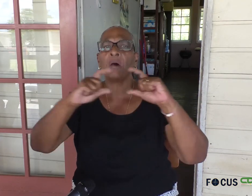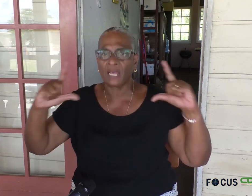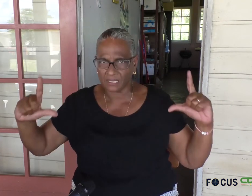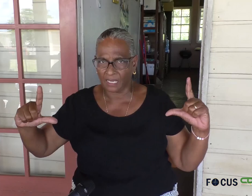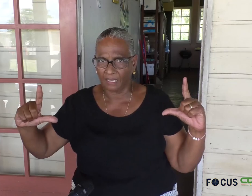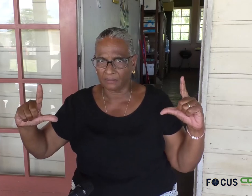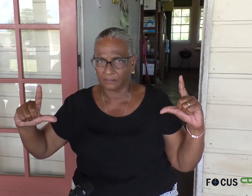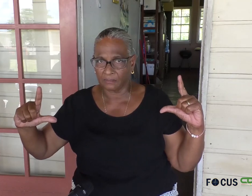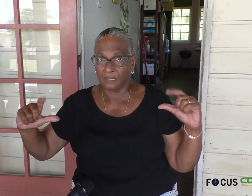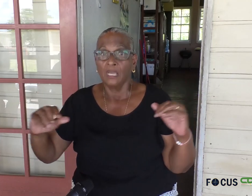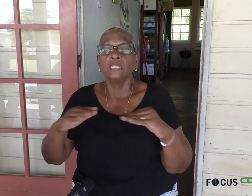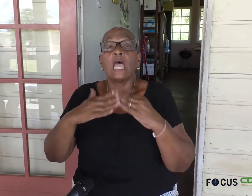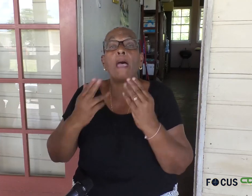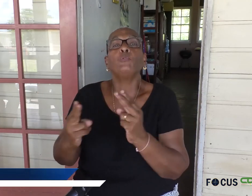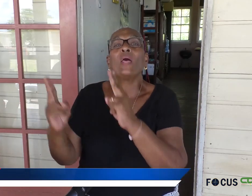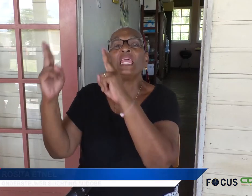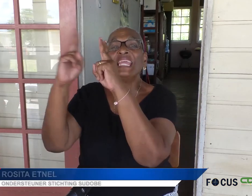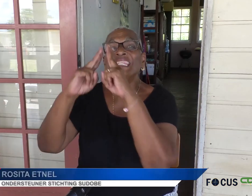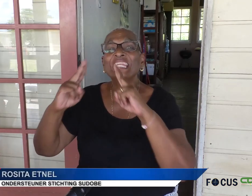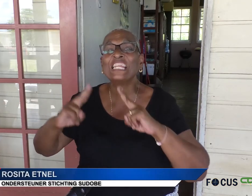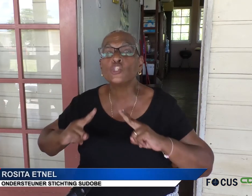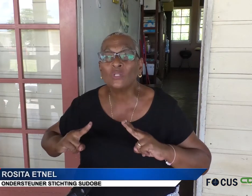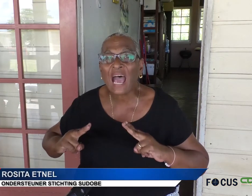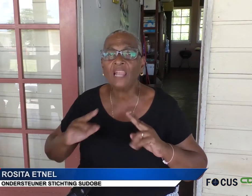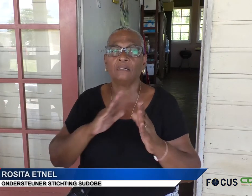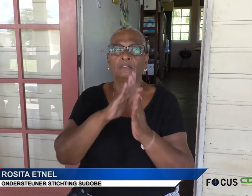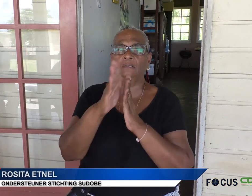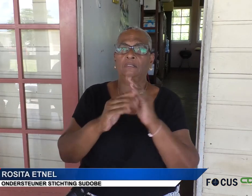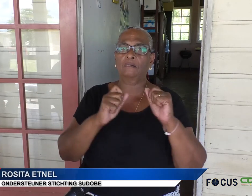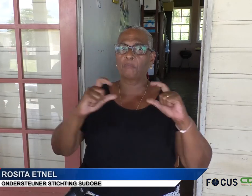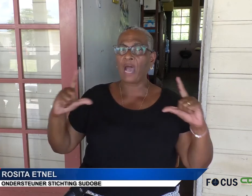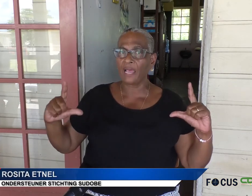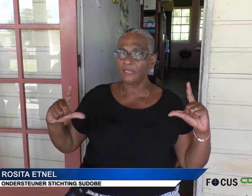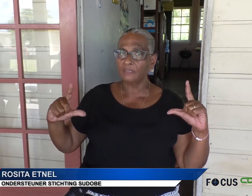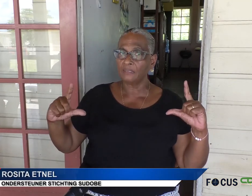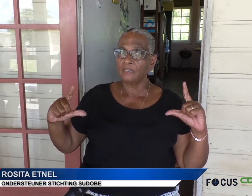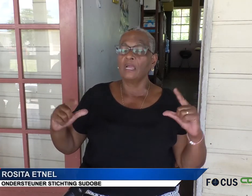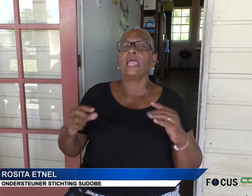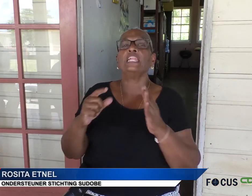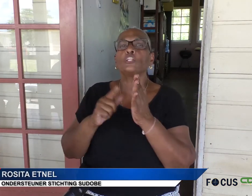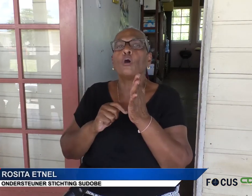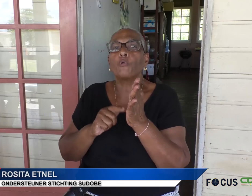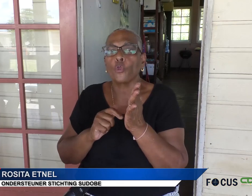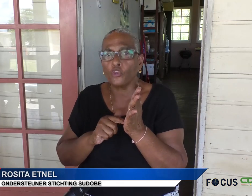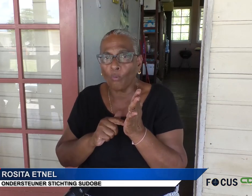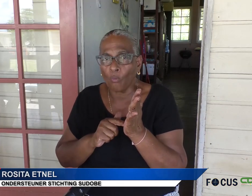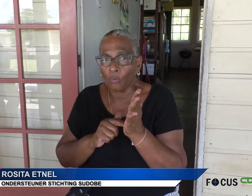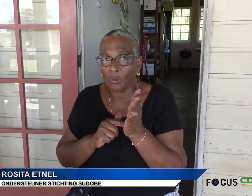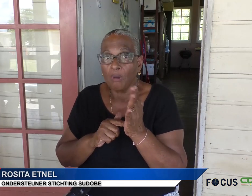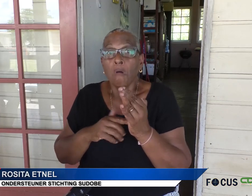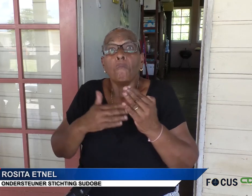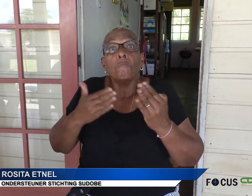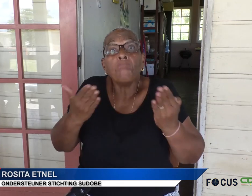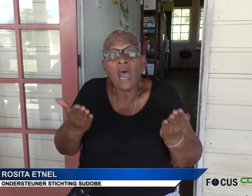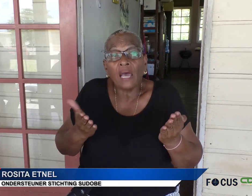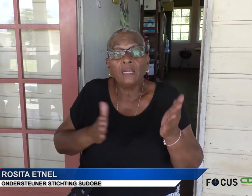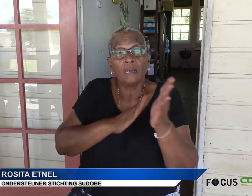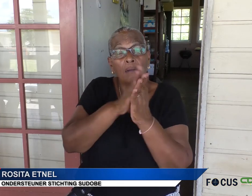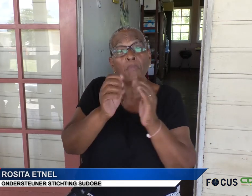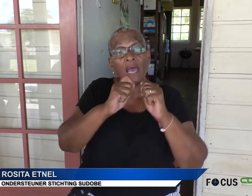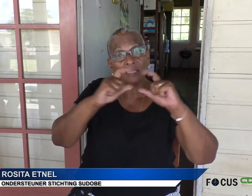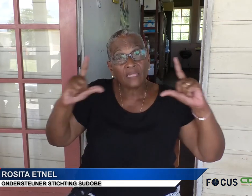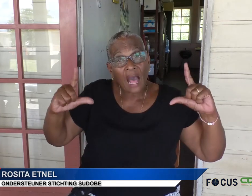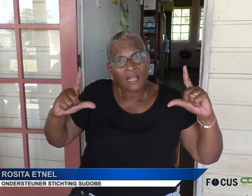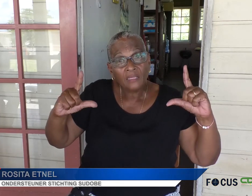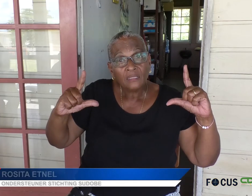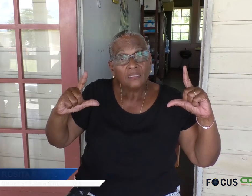eigen gebarentaal. Je hebt wel internationale gebaren. En dat gebruik je ook. Maar